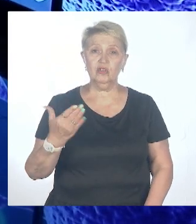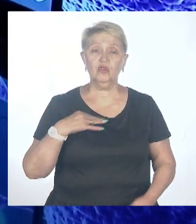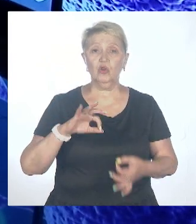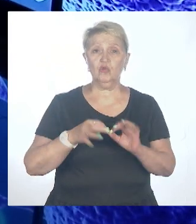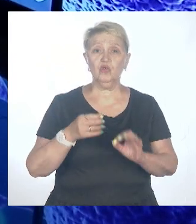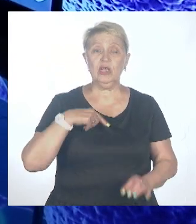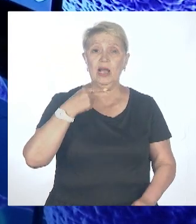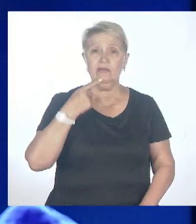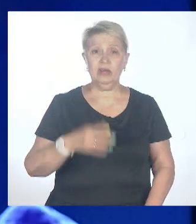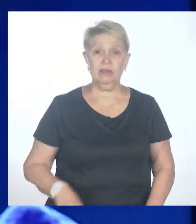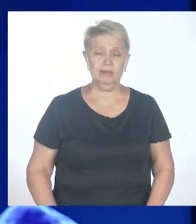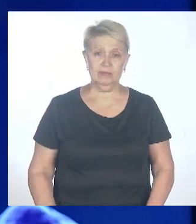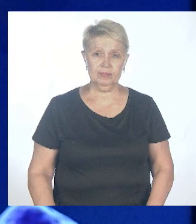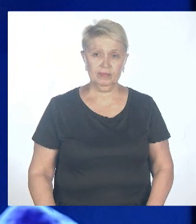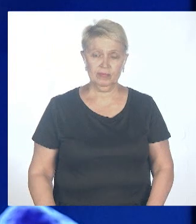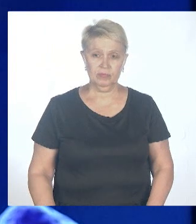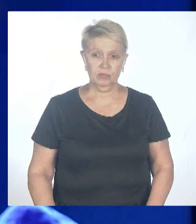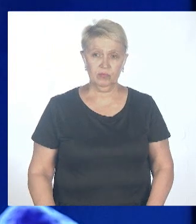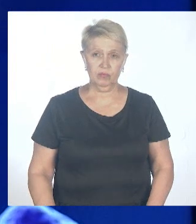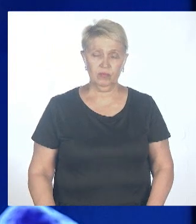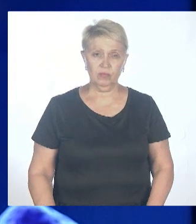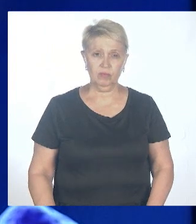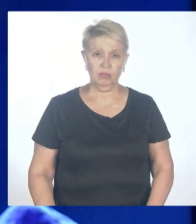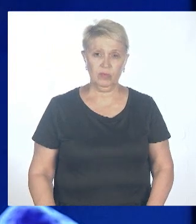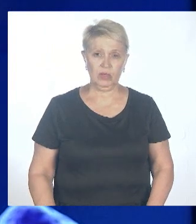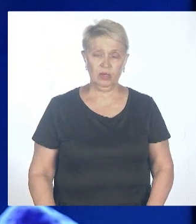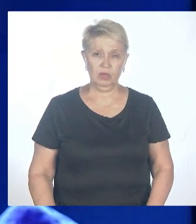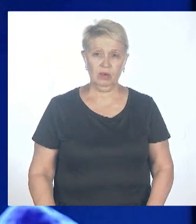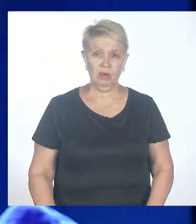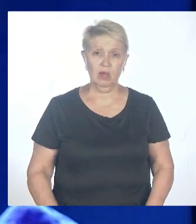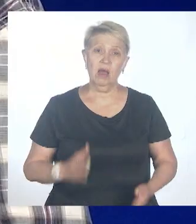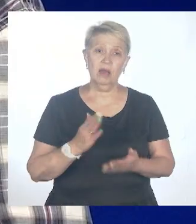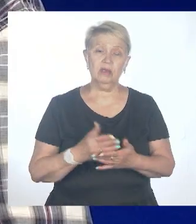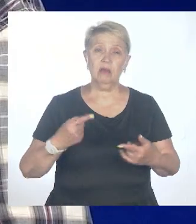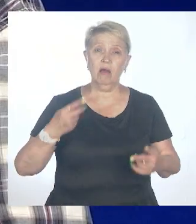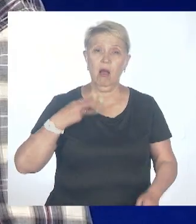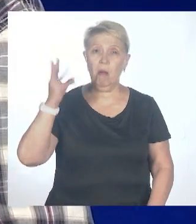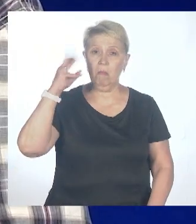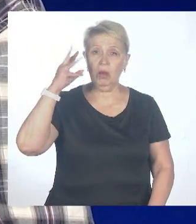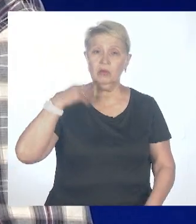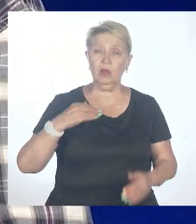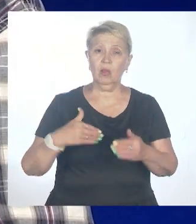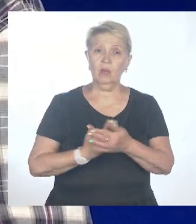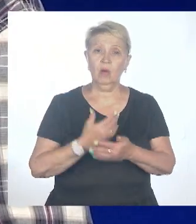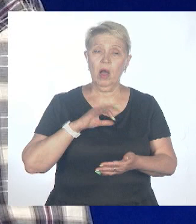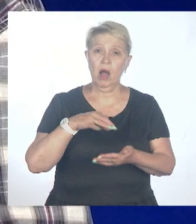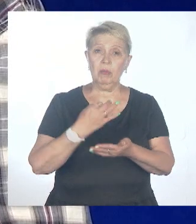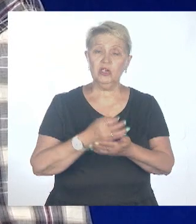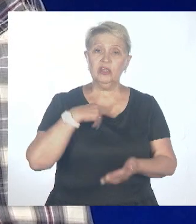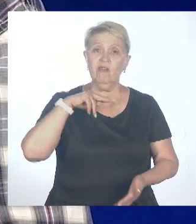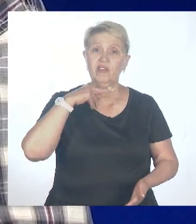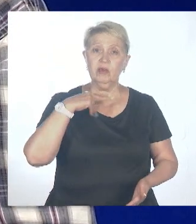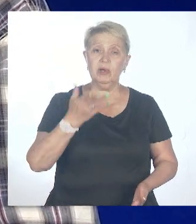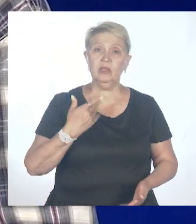дальше. Математически. Это же есть модели? Нет. В том-то и дело. Нет. Обращая внимание на модели, которые